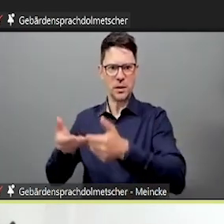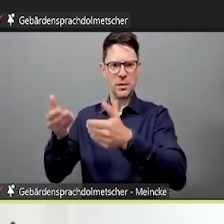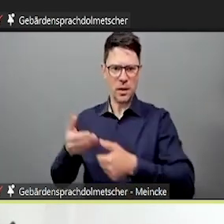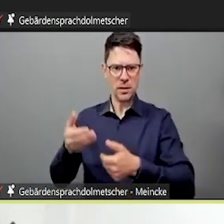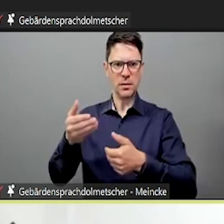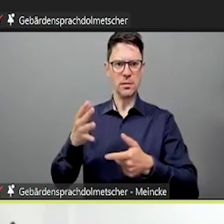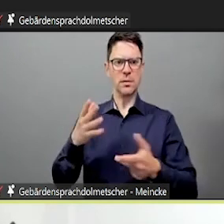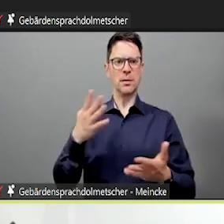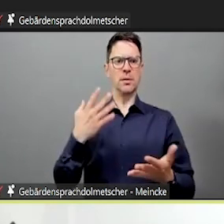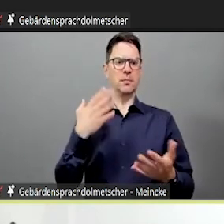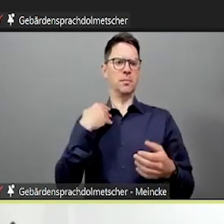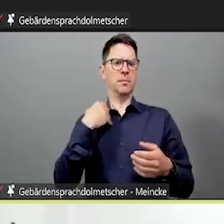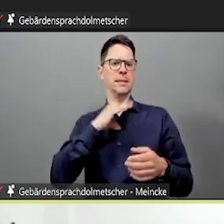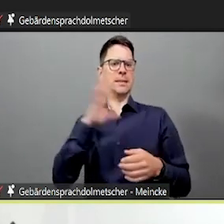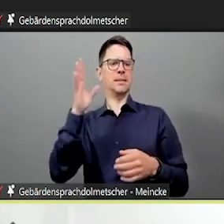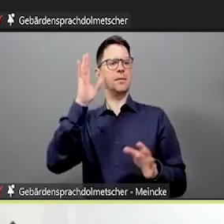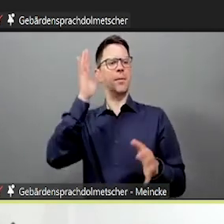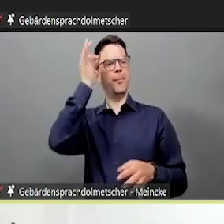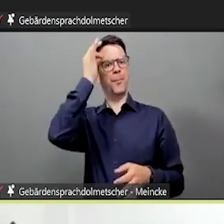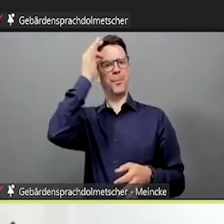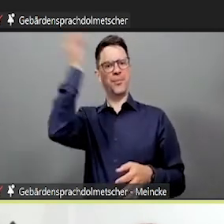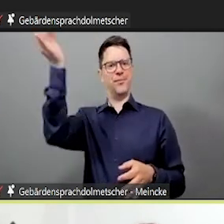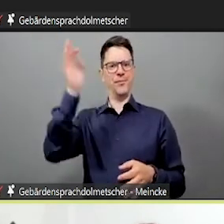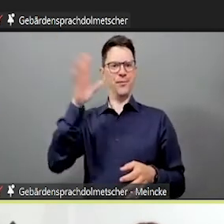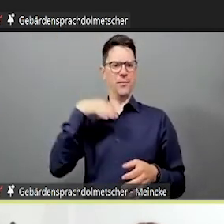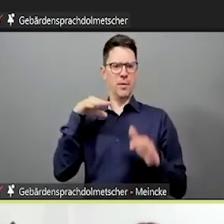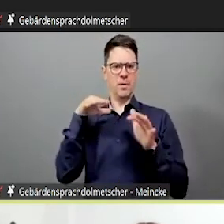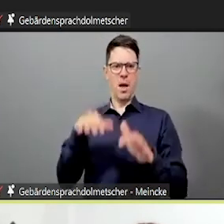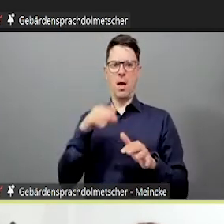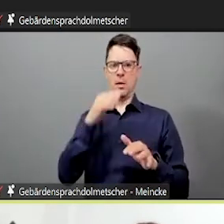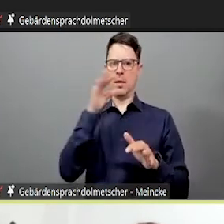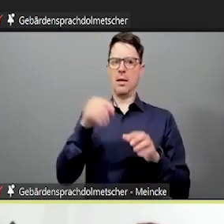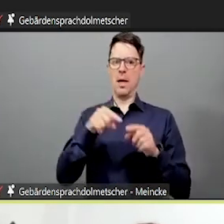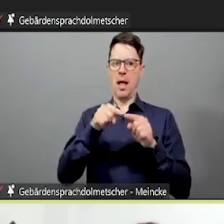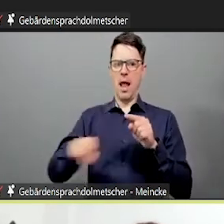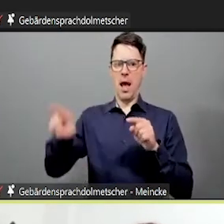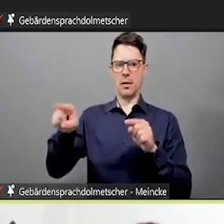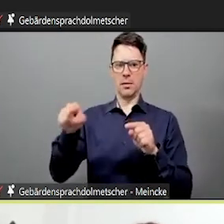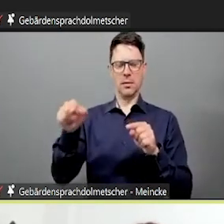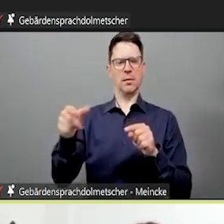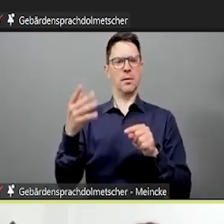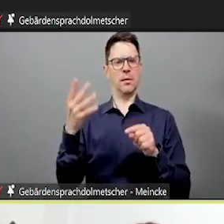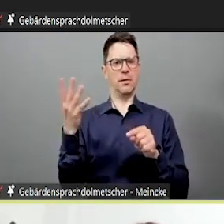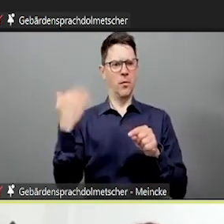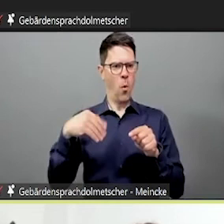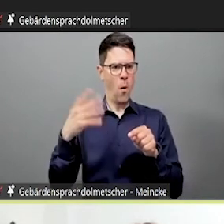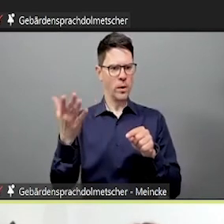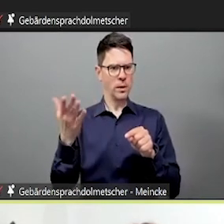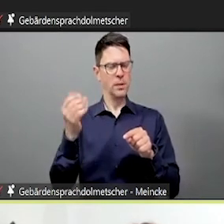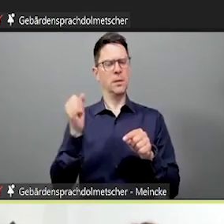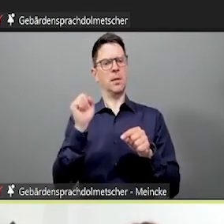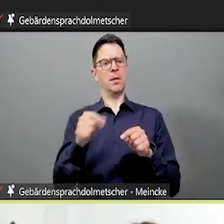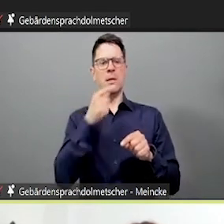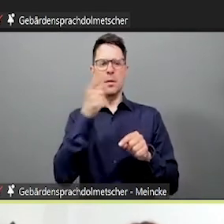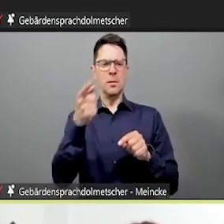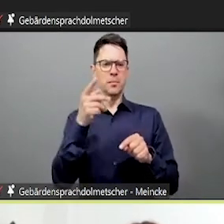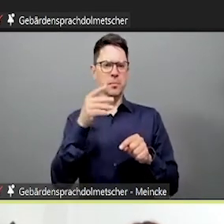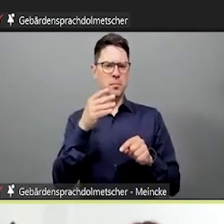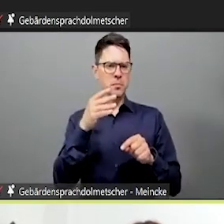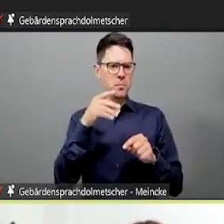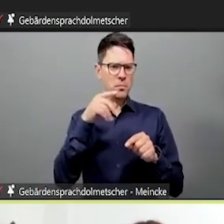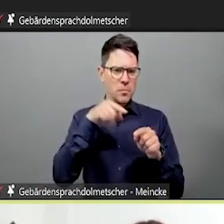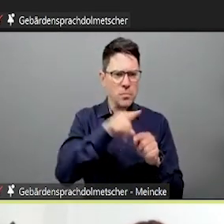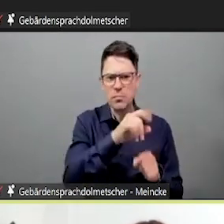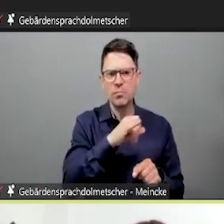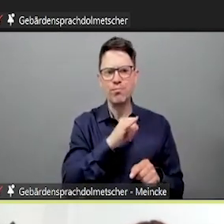Spielen können wir es leider heute nicht, weil das zu lange dauern würde. Ich schaue mal, ob das klappt. Ich hatte es nämlich gerade auch schon vorbereitet irgendwo